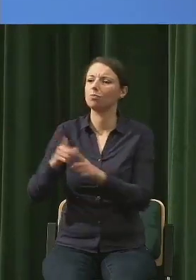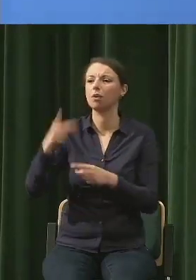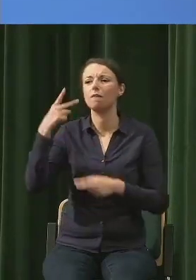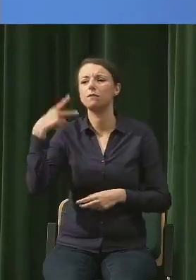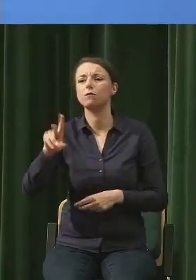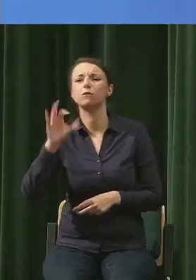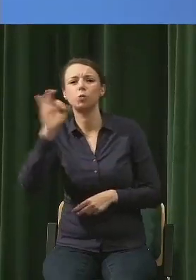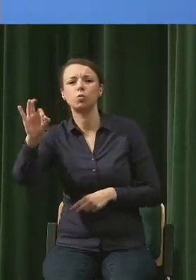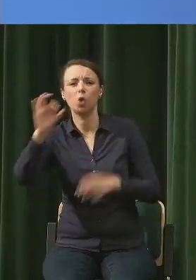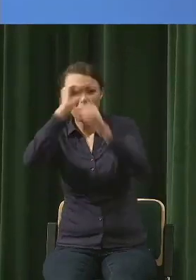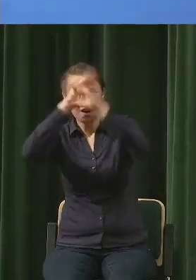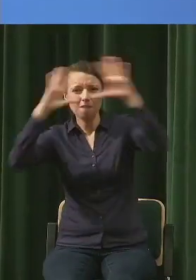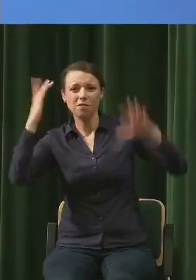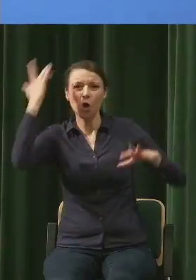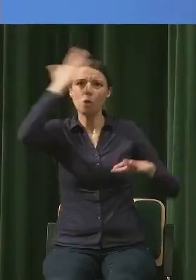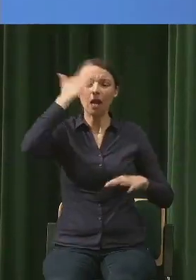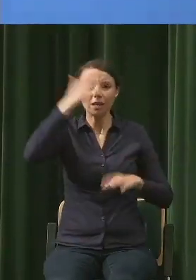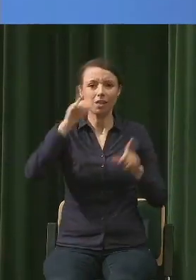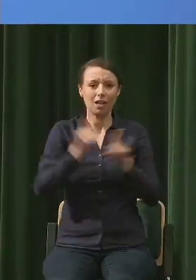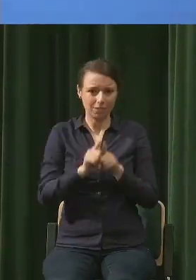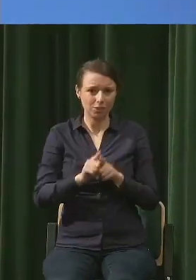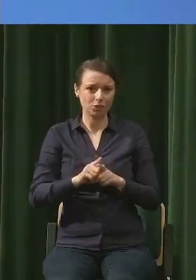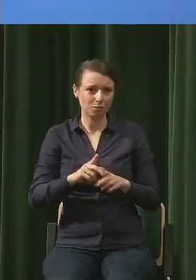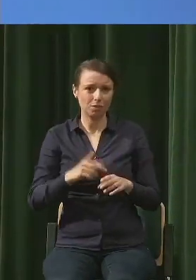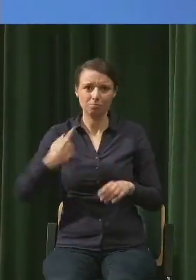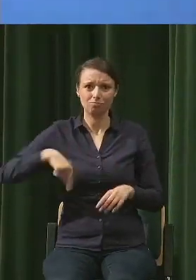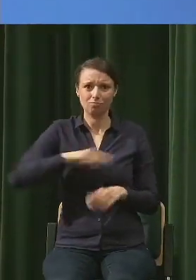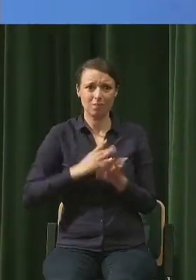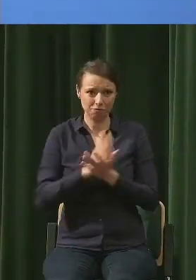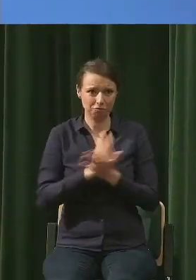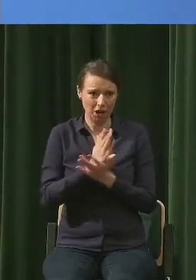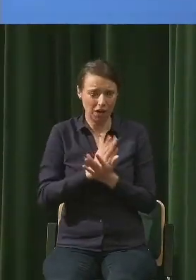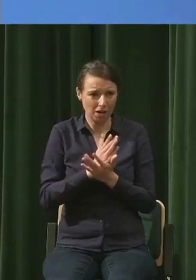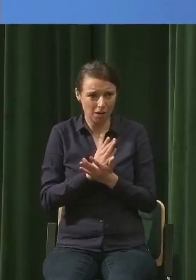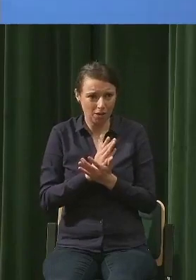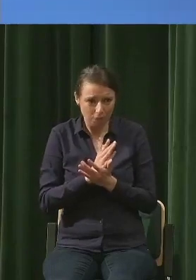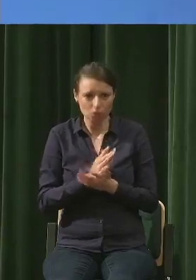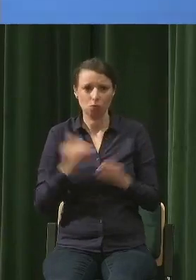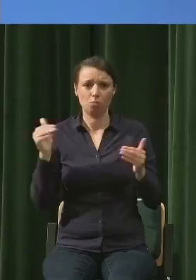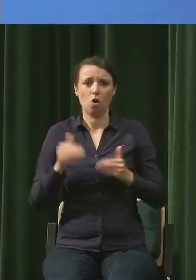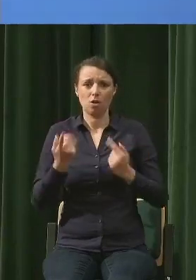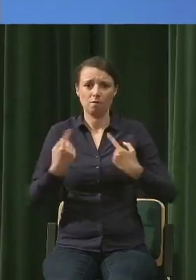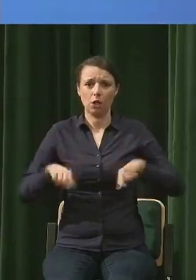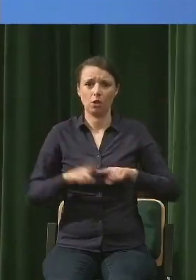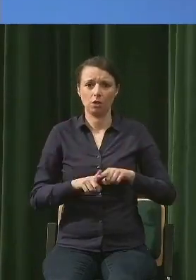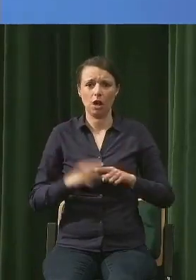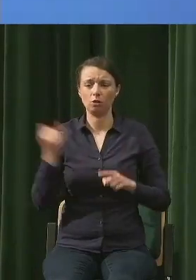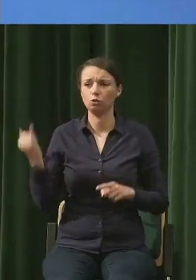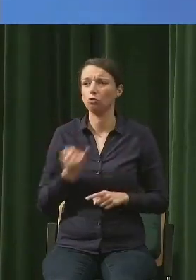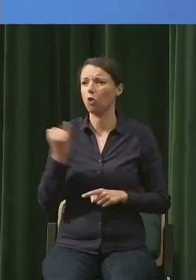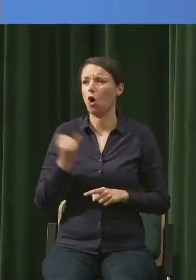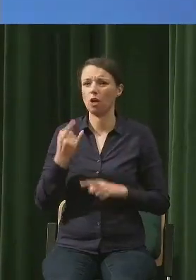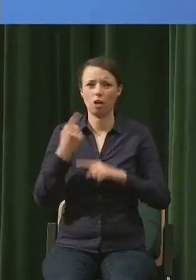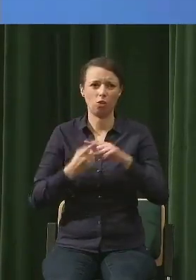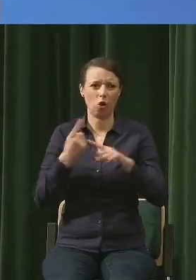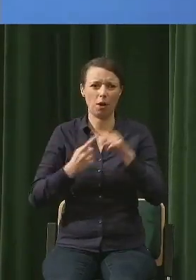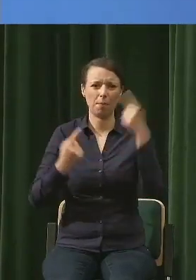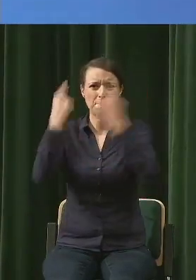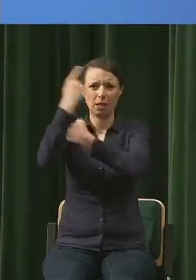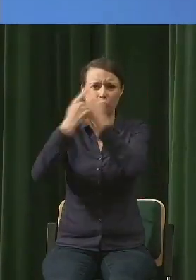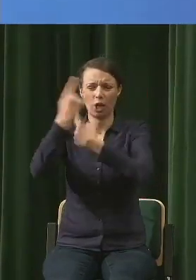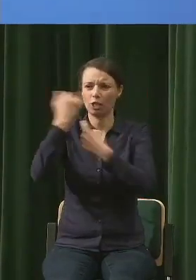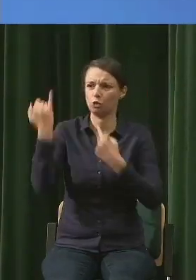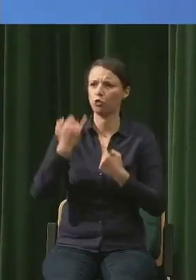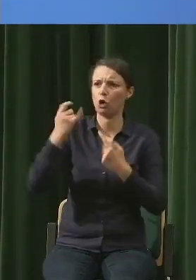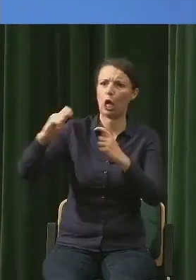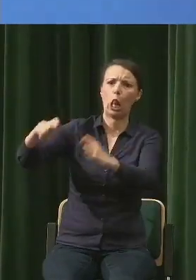I uwierzyć w to, że my to możemy zrobić. Bo wciąż jest jakaś przemoc w myśleniu. Że my damy radę. Że my zmusimy